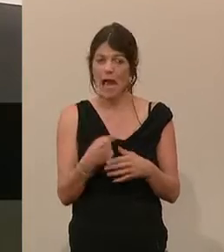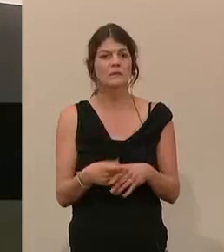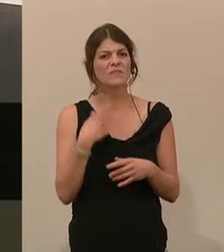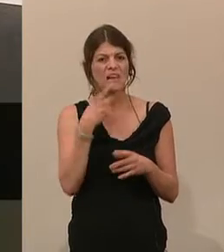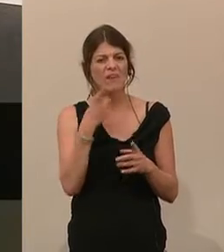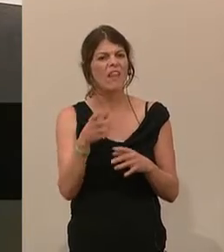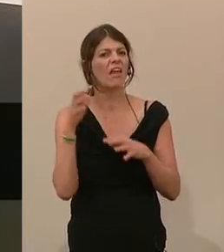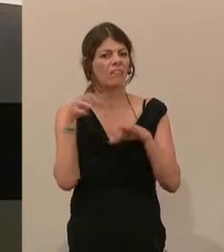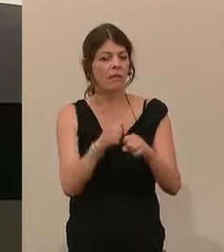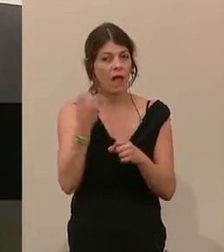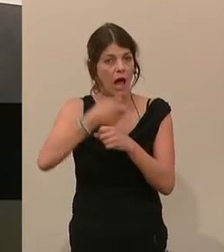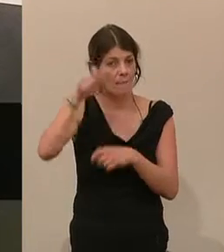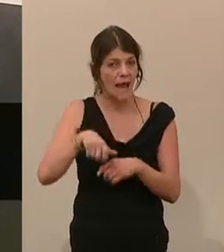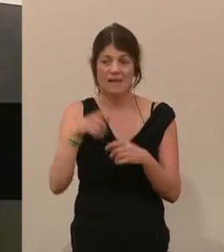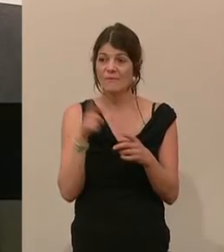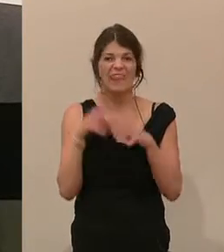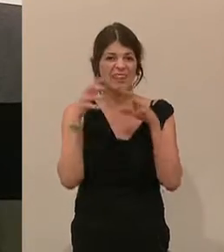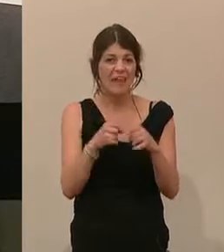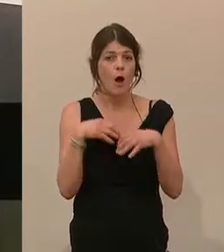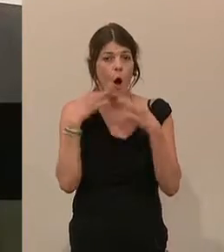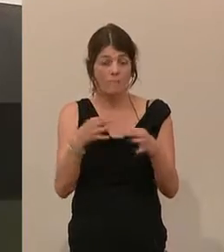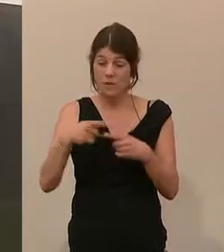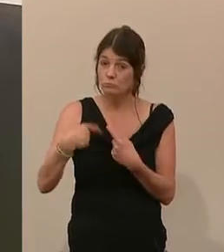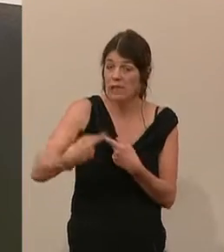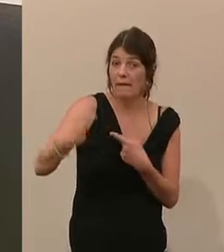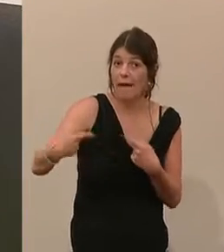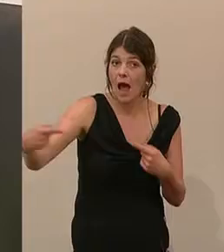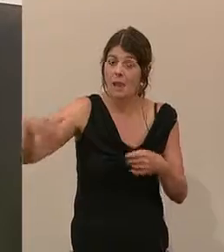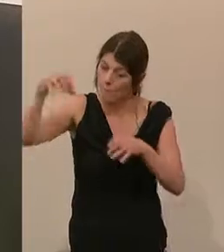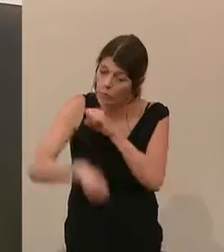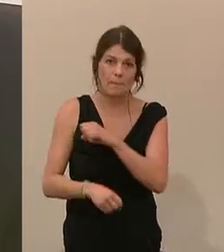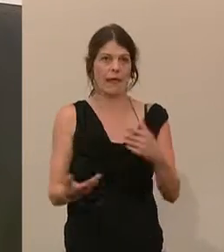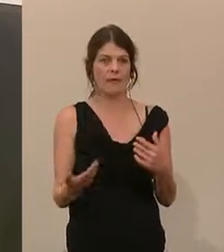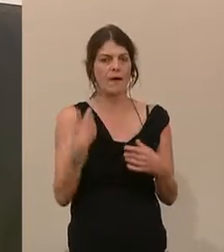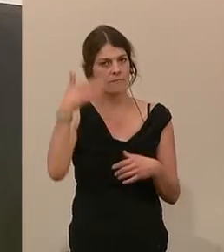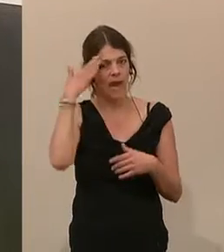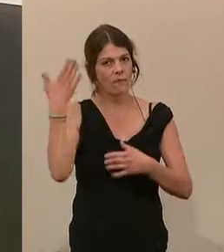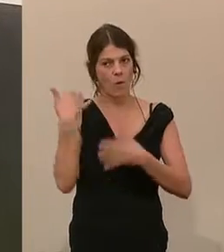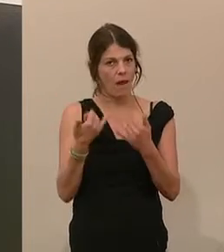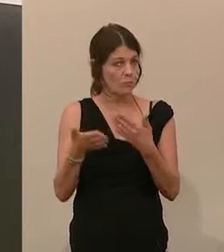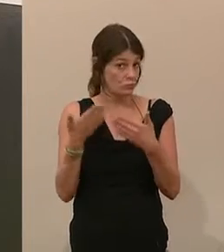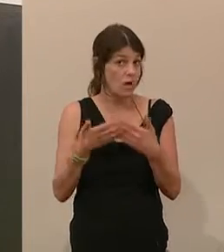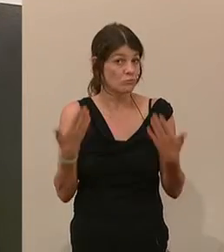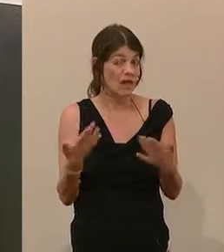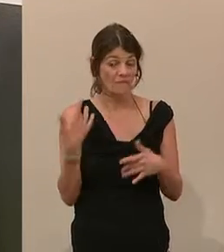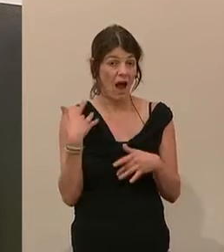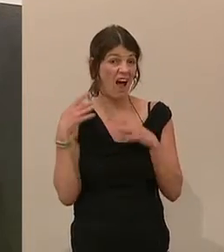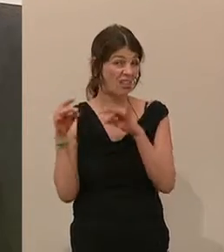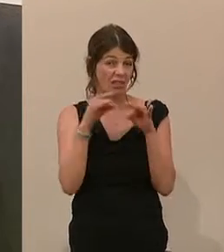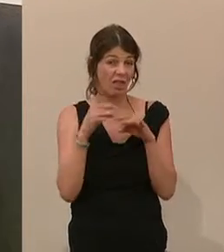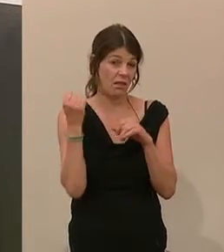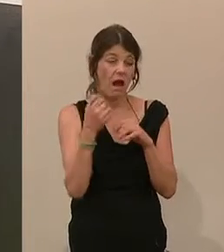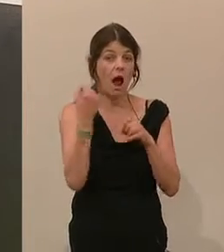Täterarbeit, die Täter-Opfer-Spirale zu durchbrechen, weil leider wissen wir, aus dem Vorjahr haben wir uns mit Täterarbeit auch